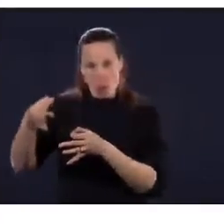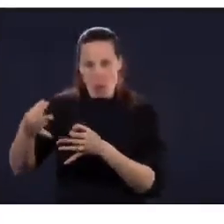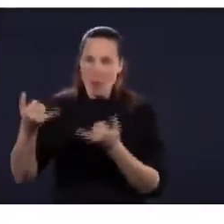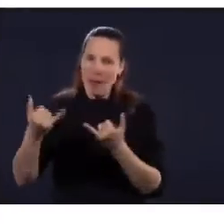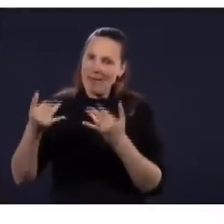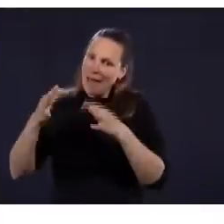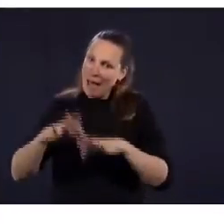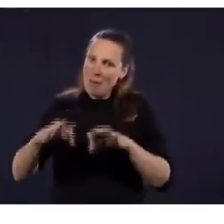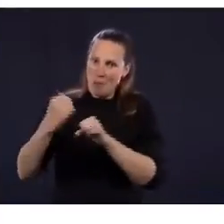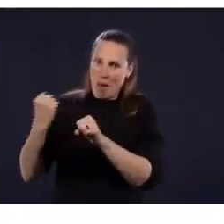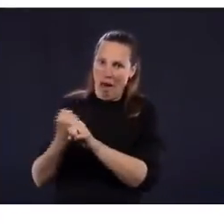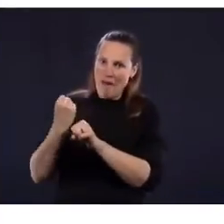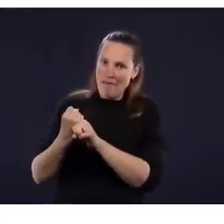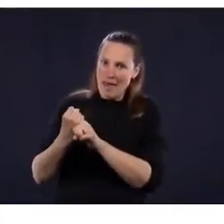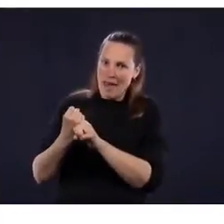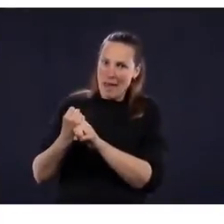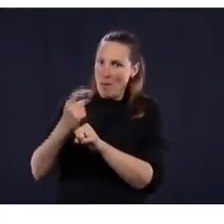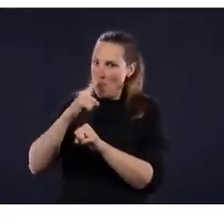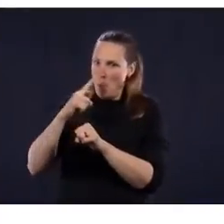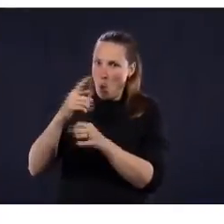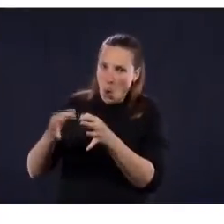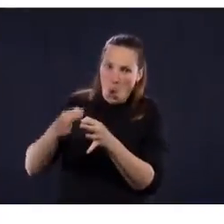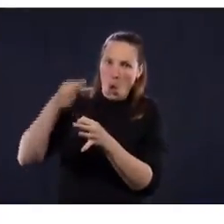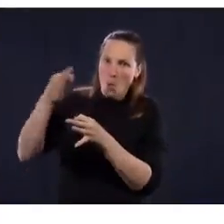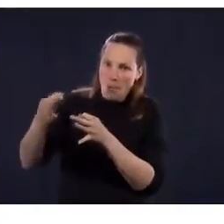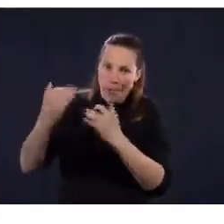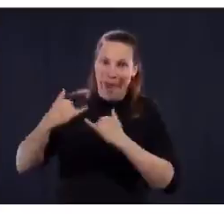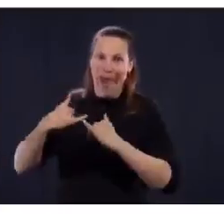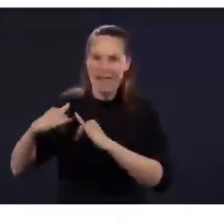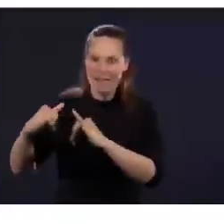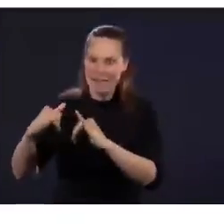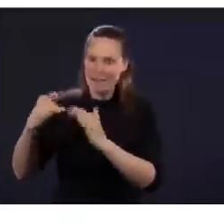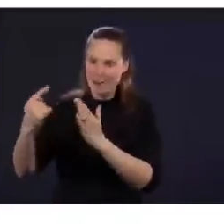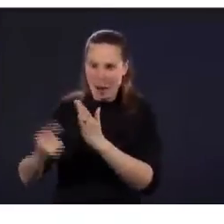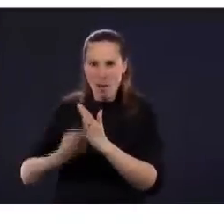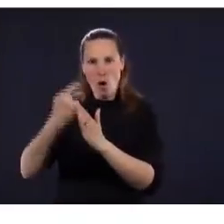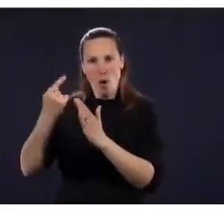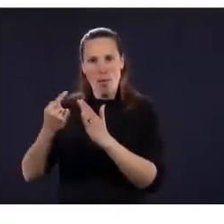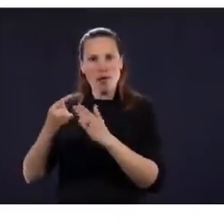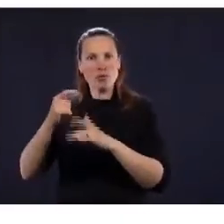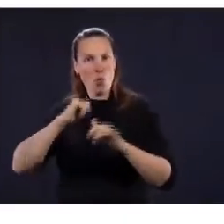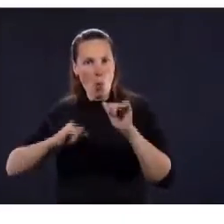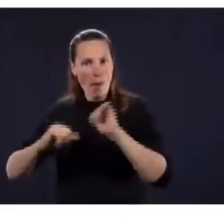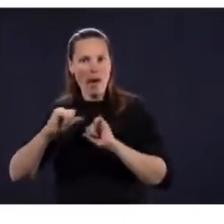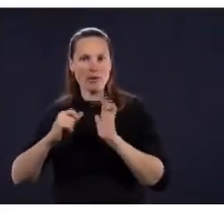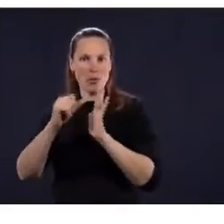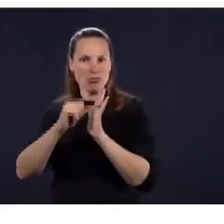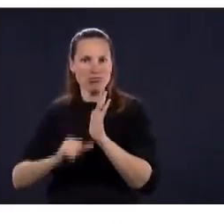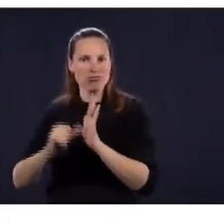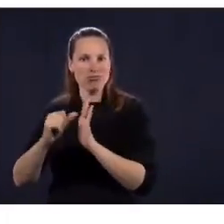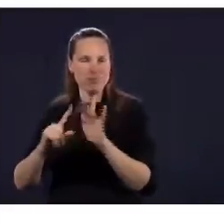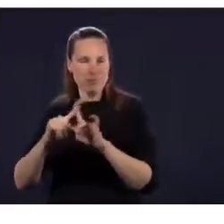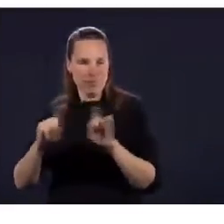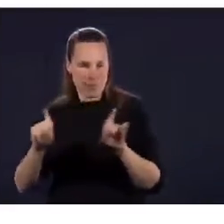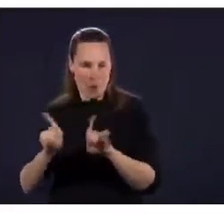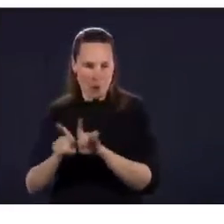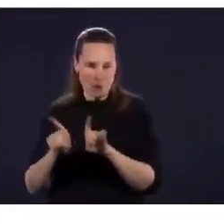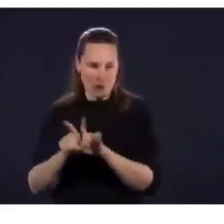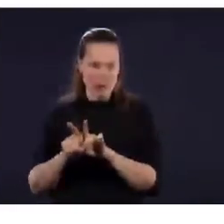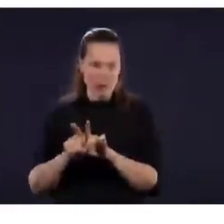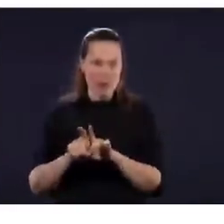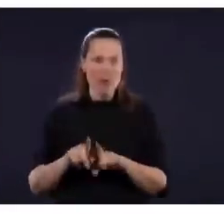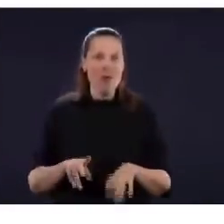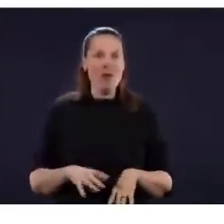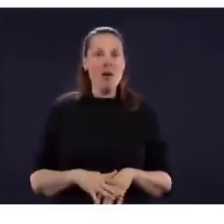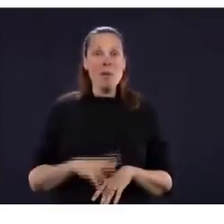hôpitaux pour être capables de faire ces chirurgies et ces activités. Donc, dans l'ensemble du réseau, il